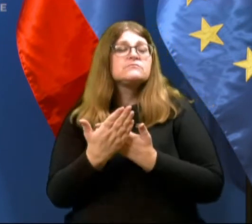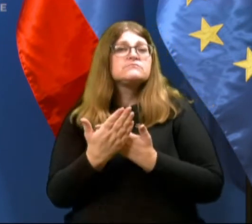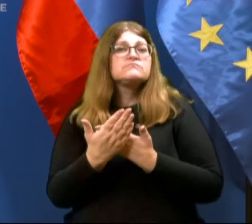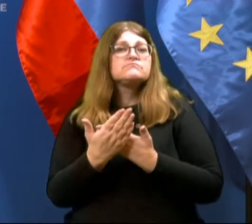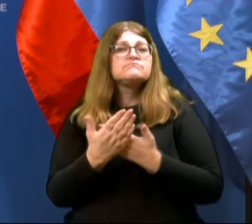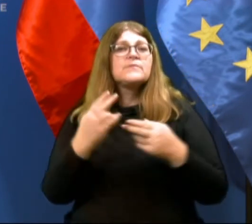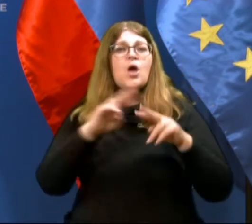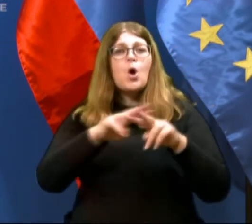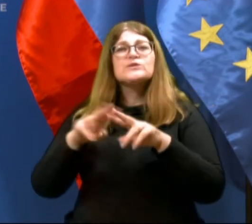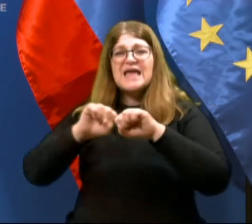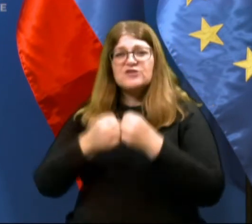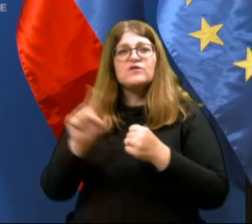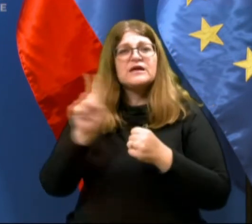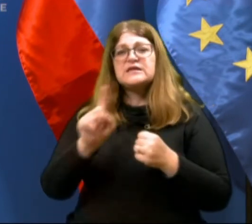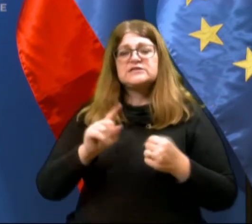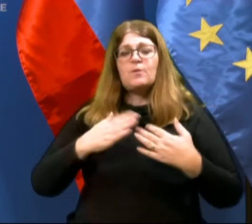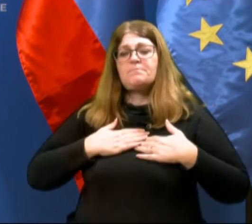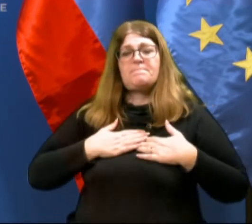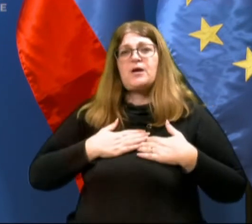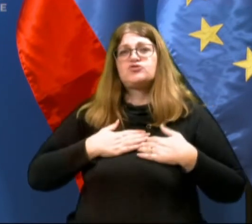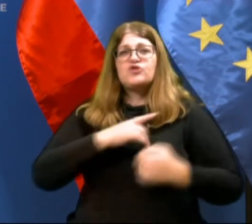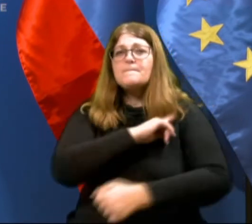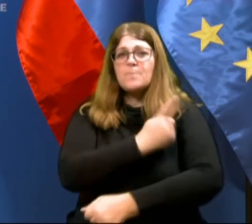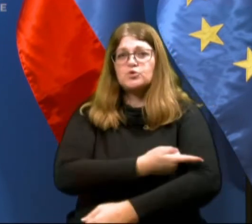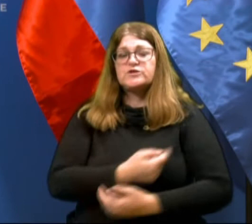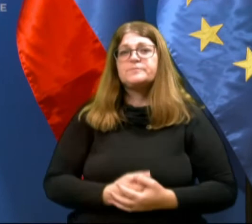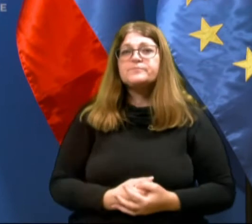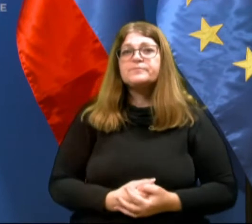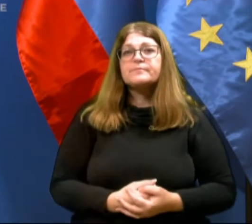ostale kršitve, ki niso v naši pristojnosti.